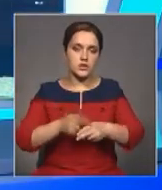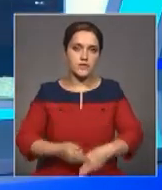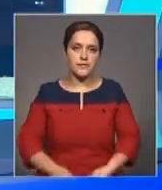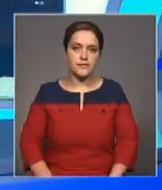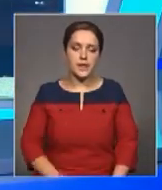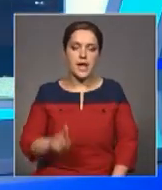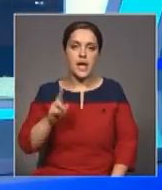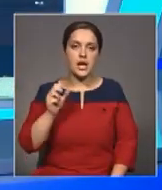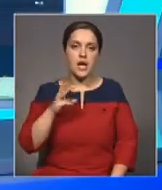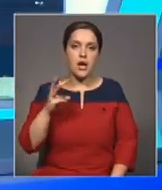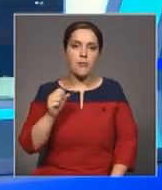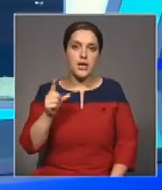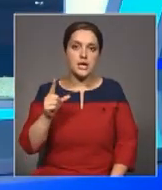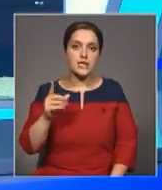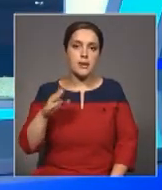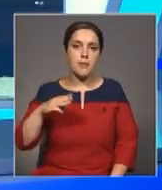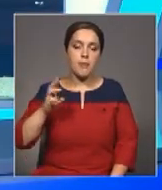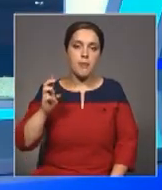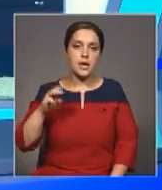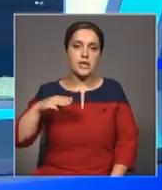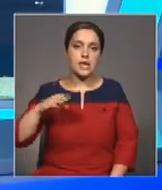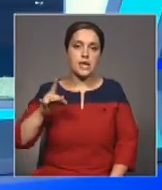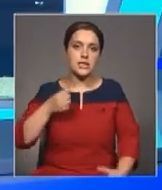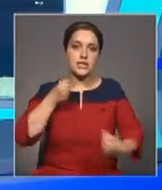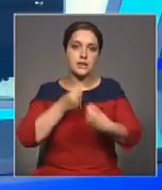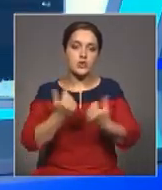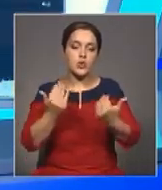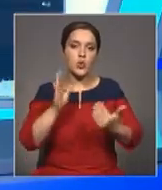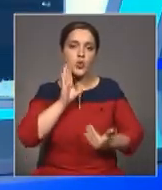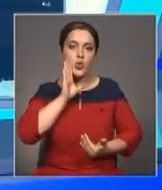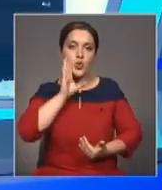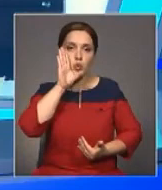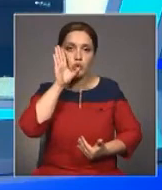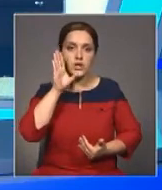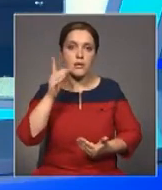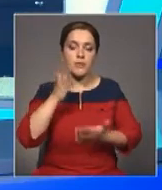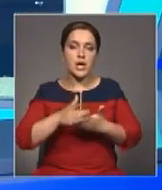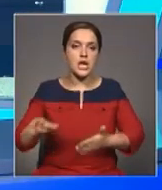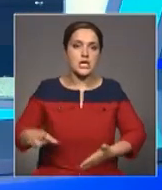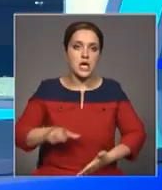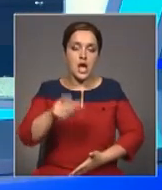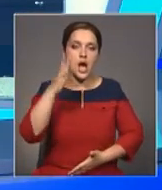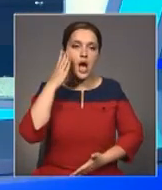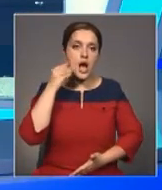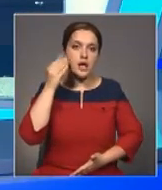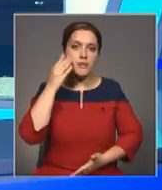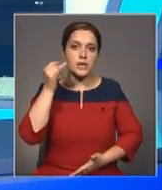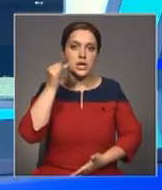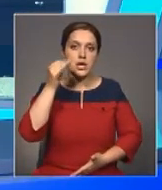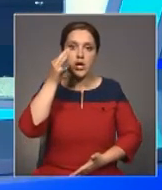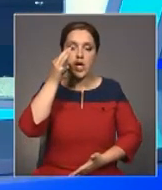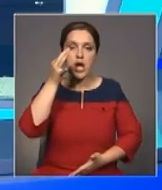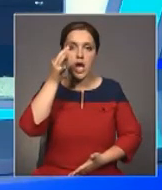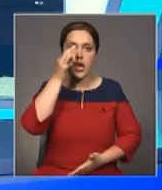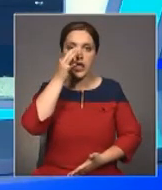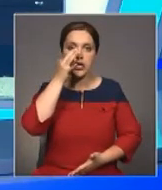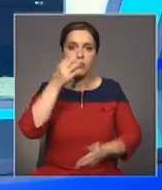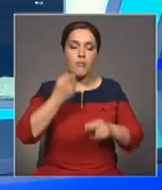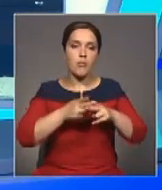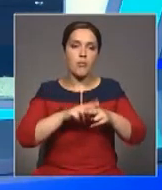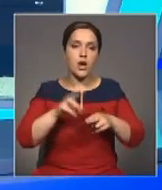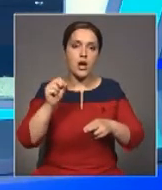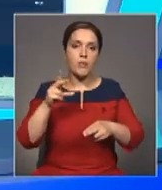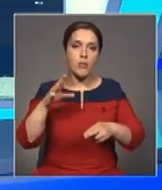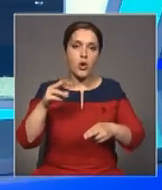КамАЗ и БТР столкнулись сегодня утром на трассе Екатеринбург-Алматы. Инцидент произошел у села Жебегжоле в Акмолинской области.